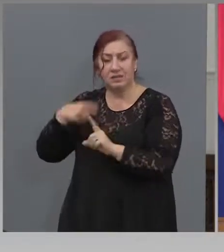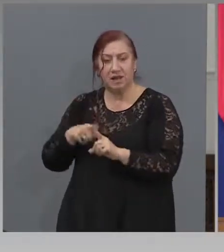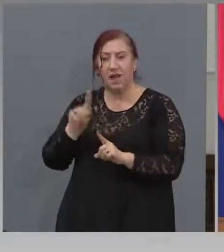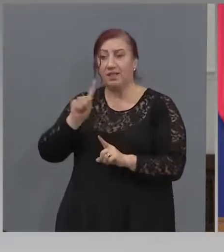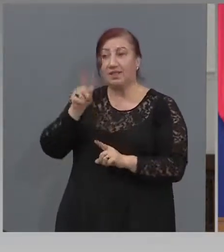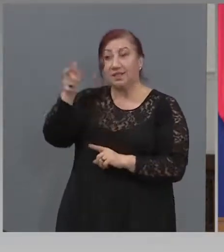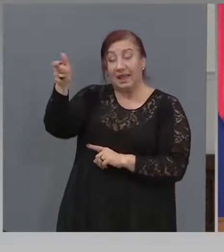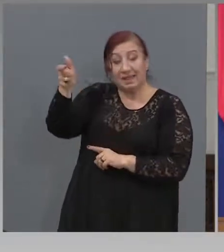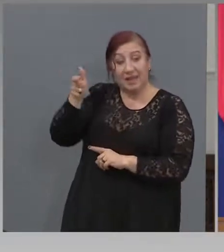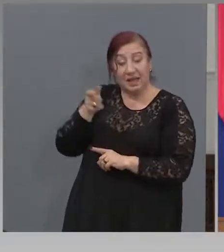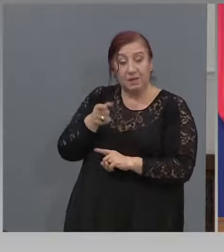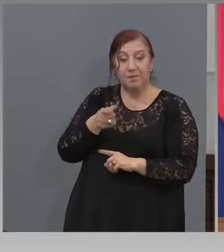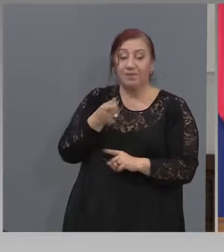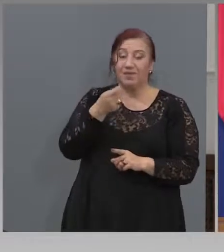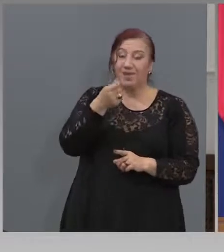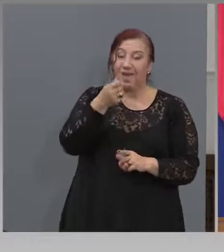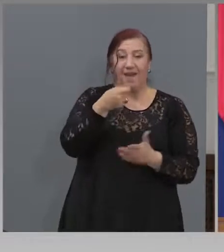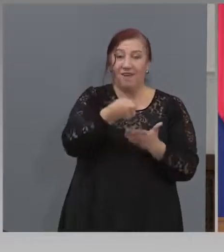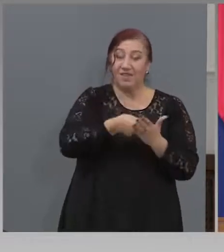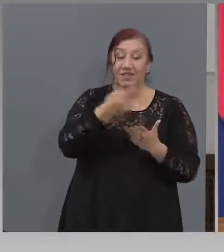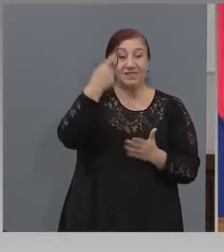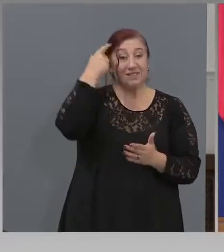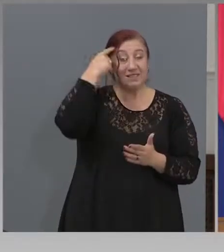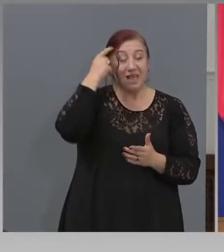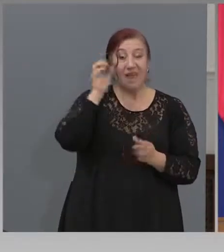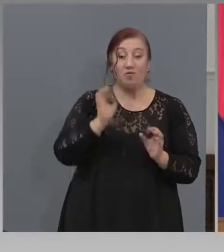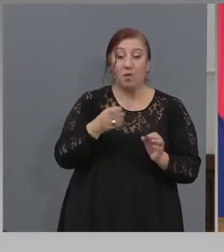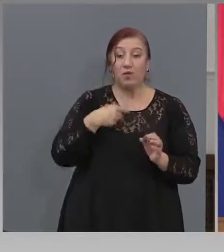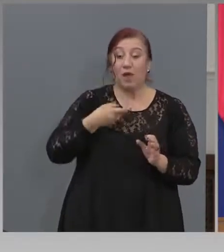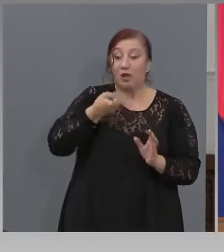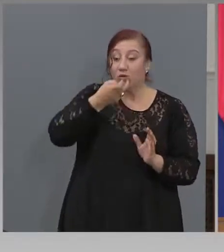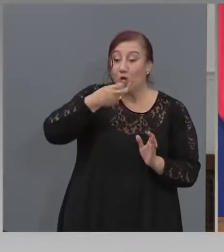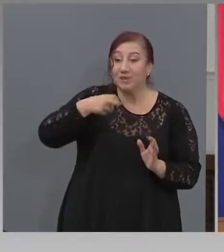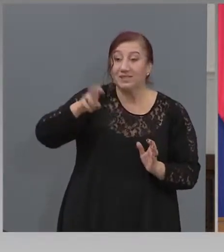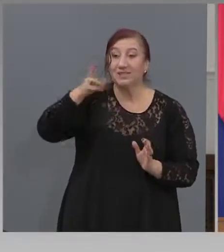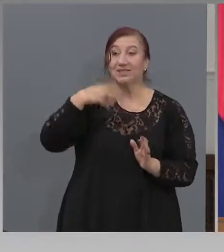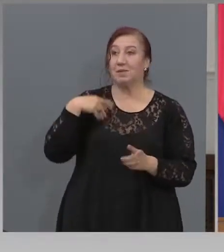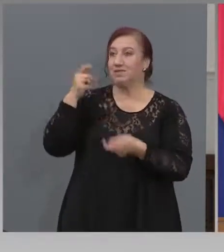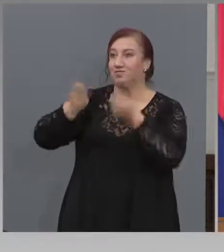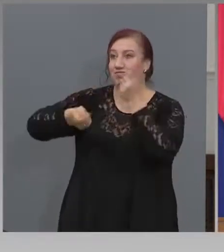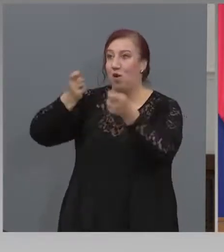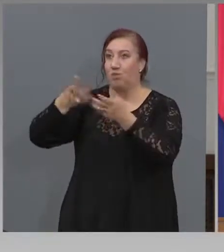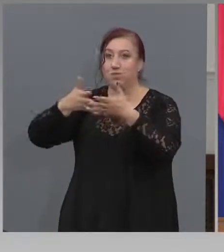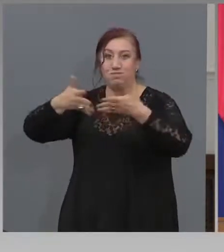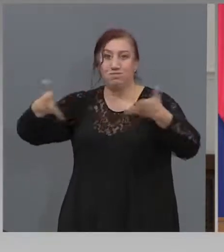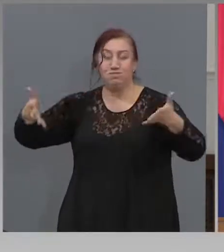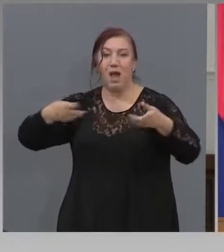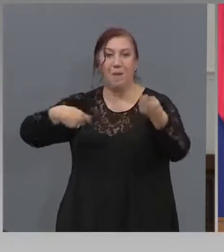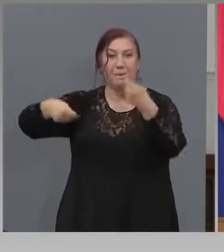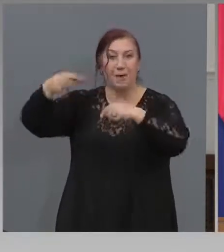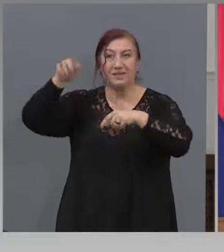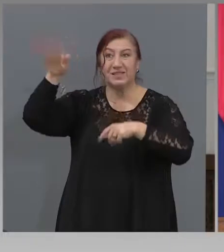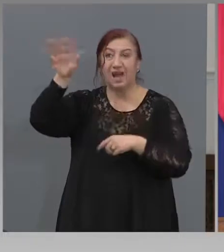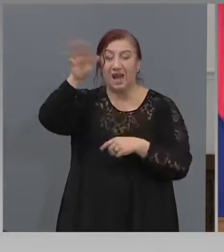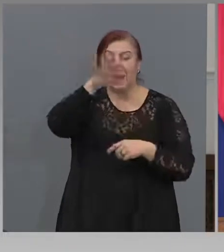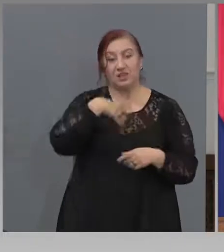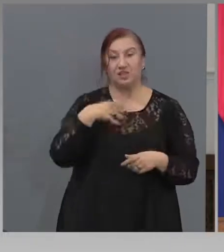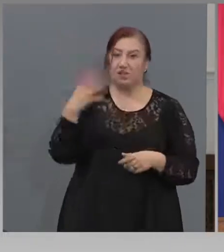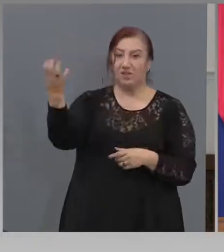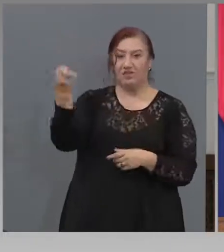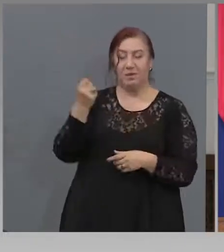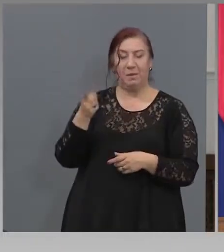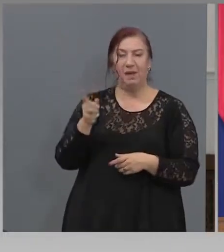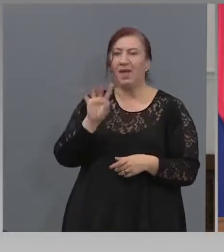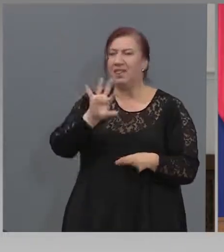че в момента в който тръгнеме да излизаме на пазарите, зиеме пари, ако зиеме, понеже ме питаха някои за Международния валутен фонд.